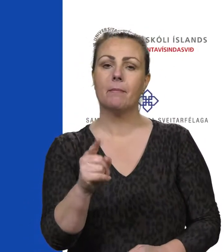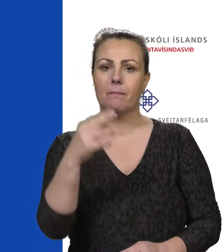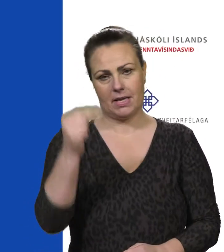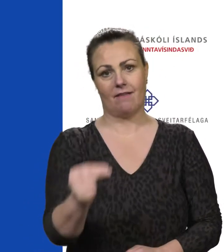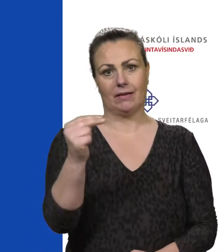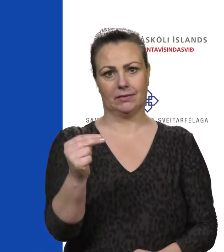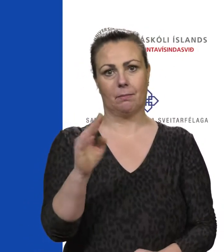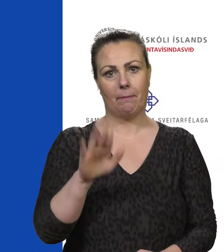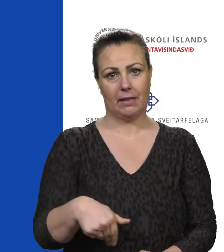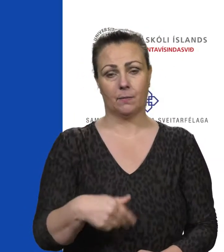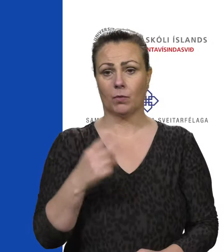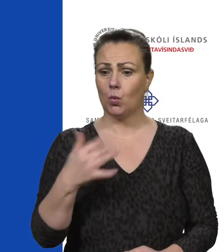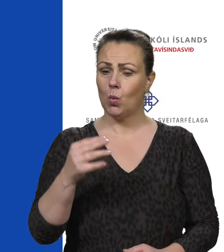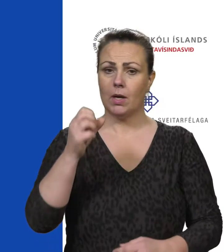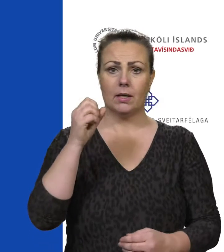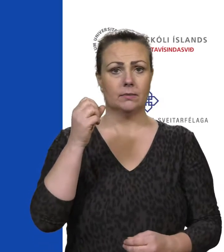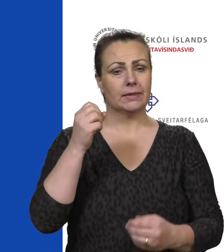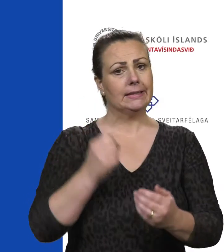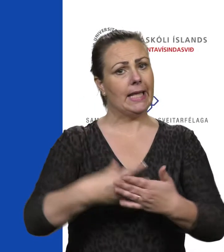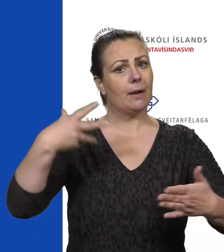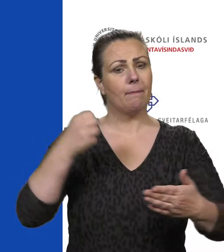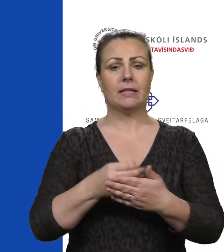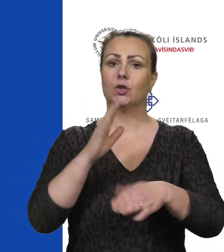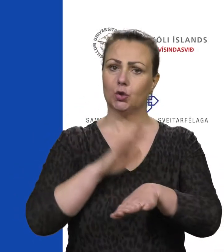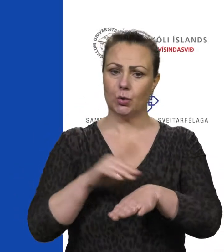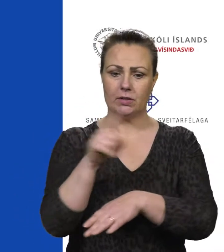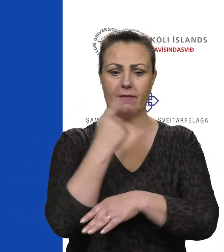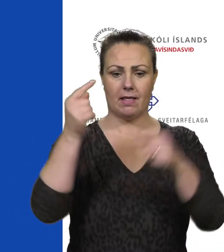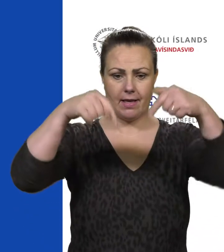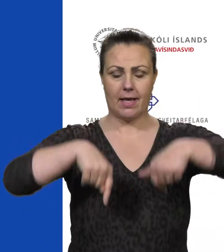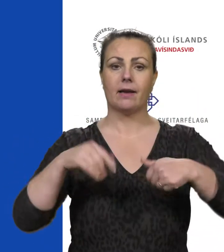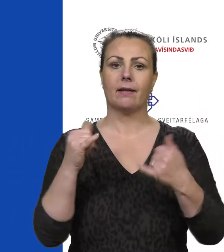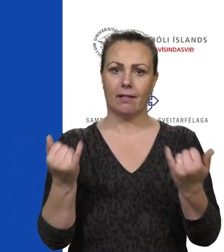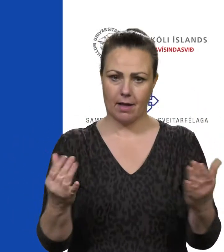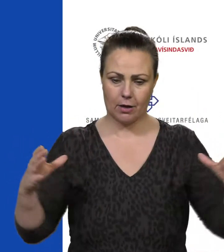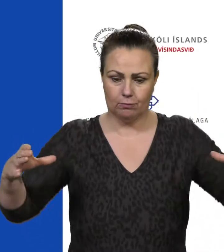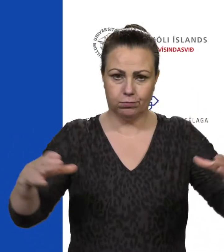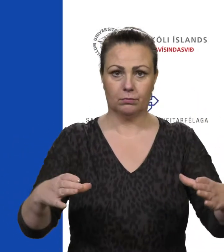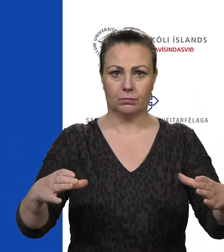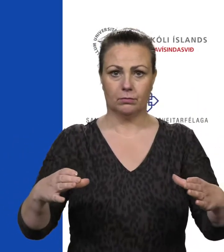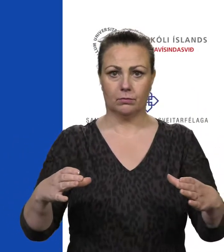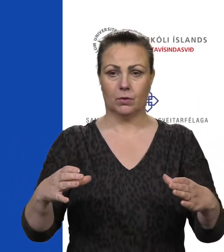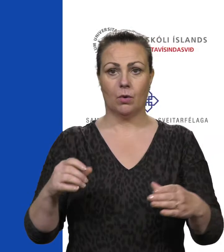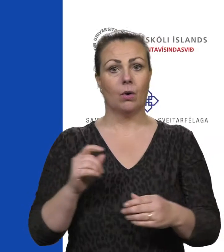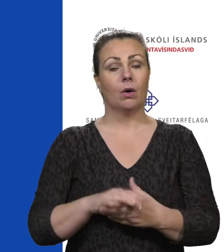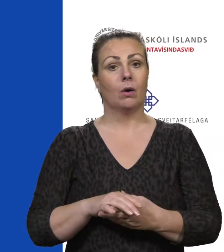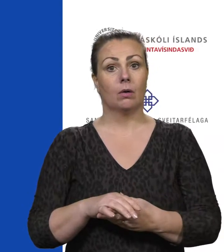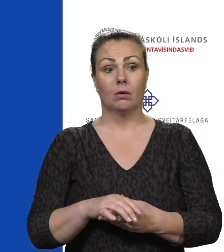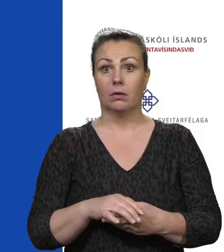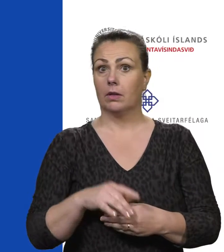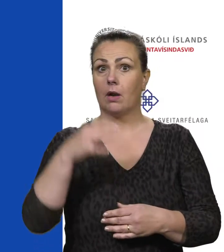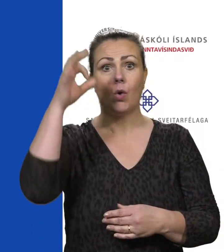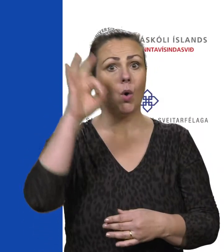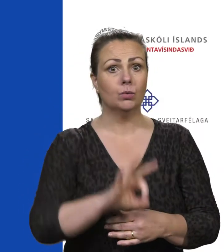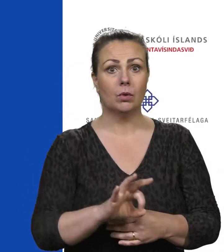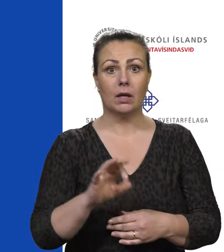þetta er búið að vera dýrmætt stund sem við erum að eiga saman og þetta er í raun algjörlega fáheyrt að við séum út í